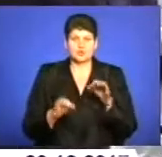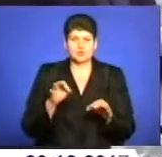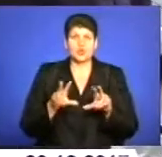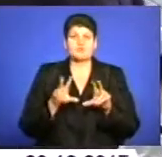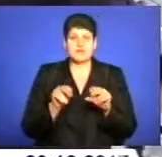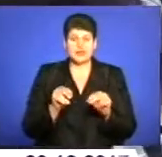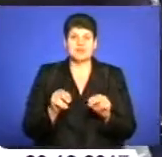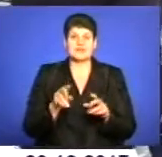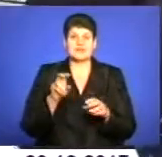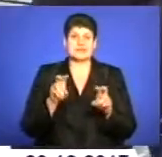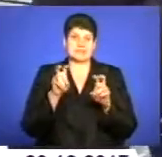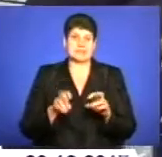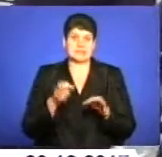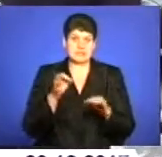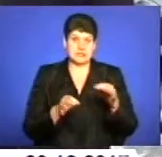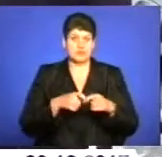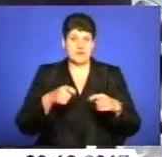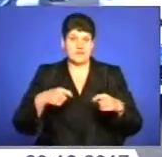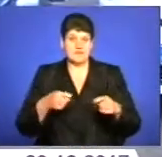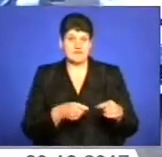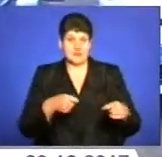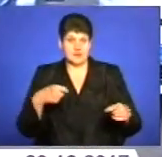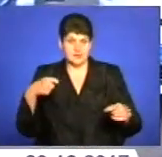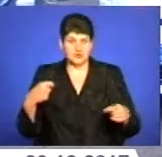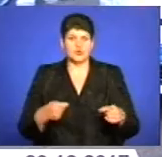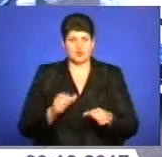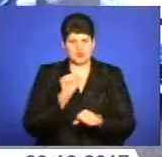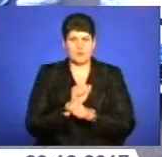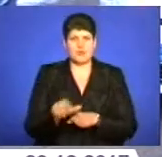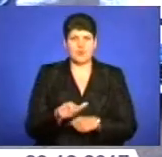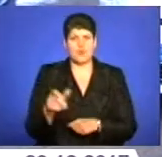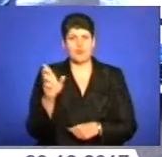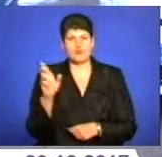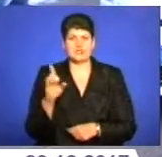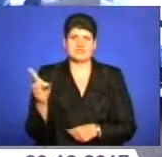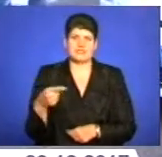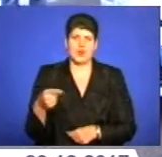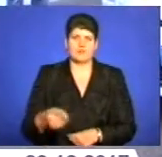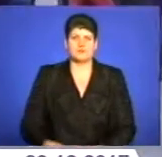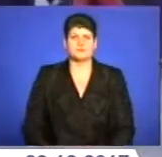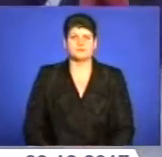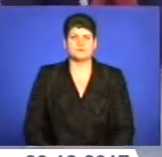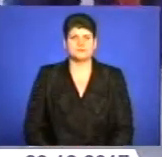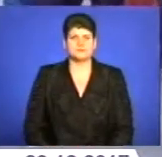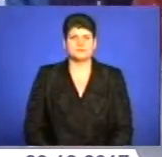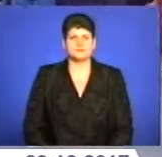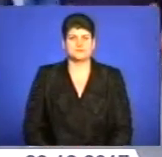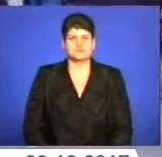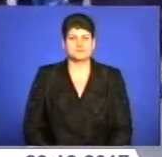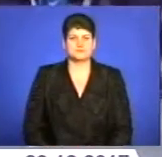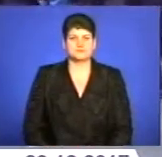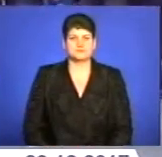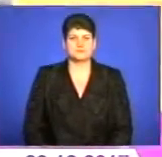якщо засідання й надалі відкладатимуть, то перекриють дороги у Бучачі і Тернополі. Богдана Сарабун, Оксана Галіяш, Вісті ТТБ.